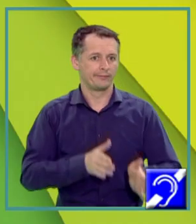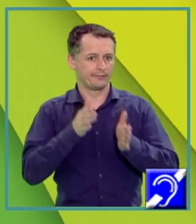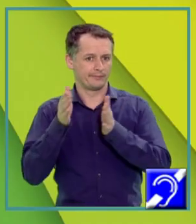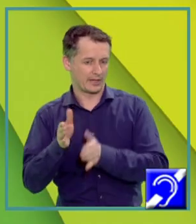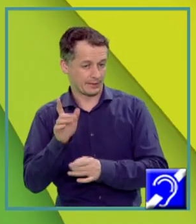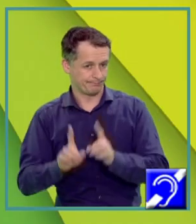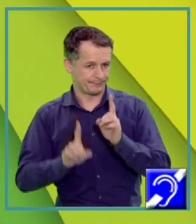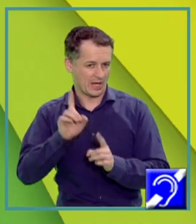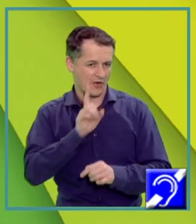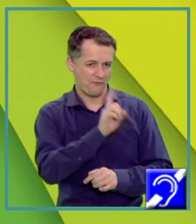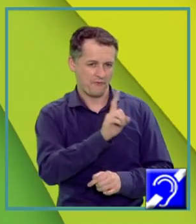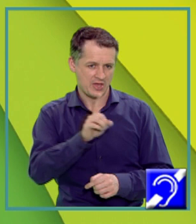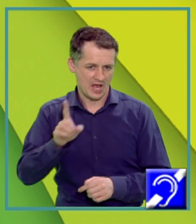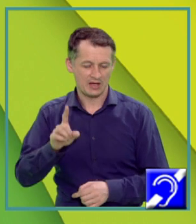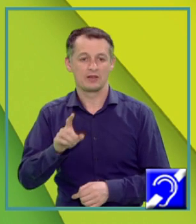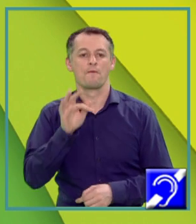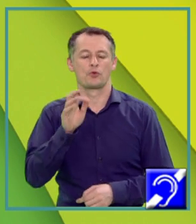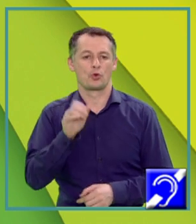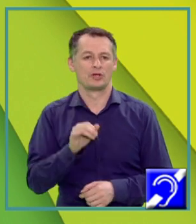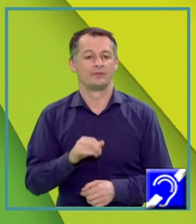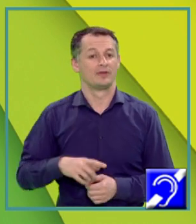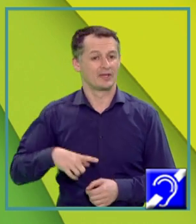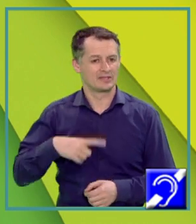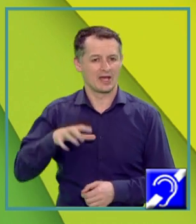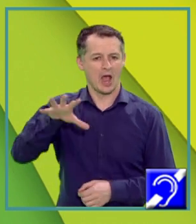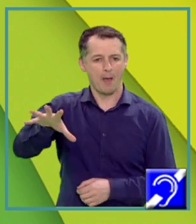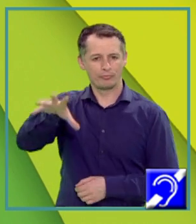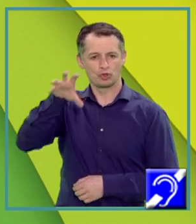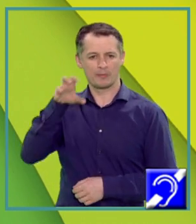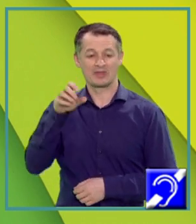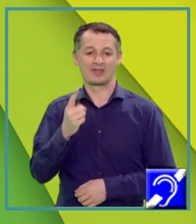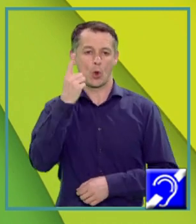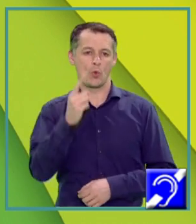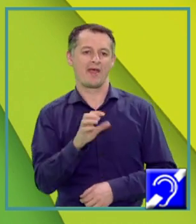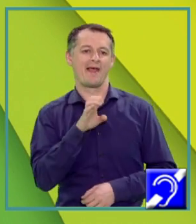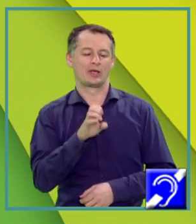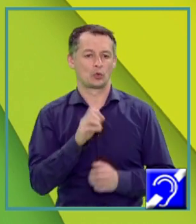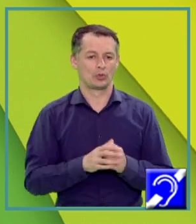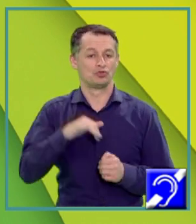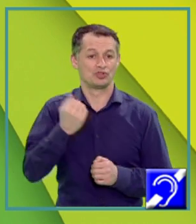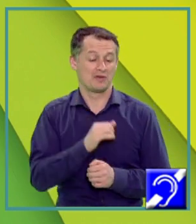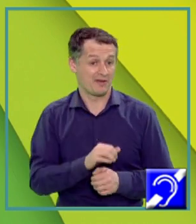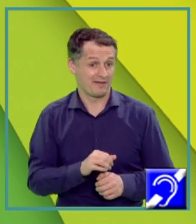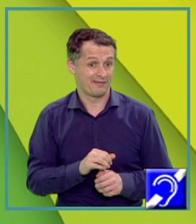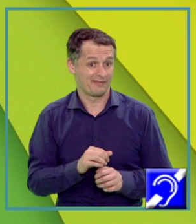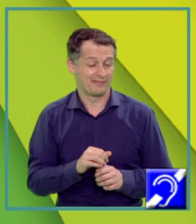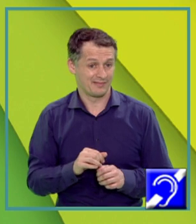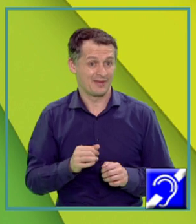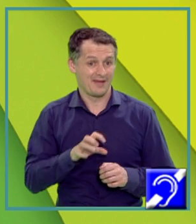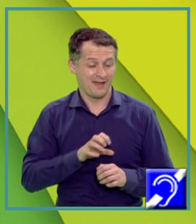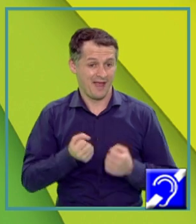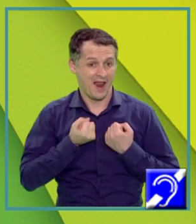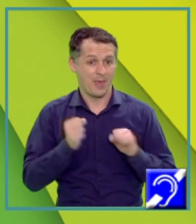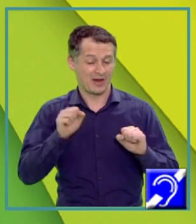dacă fiecare foton incident este absorbit de un electron și va elibera acest electron